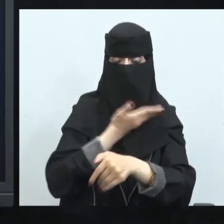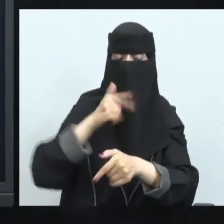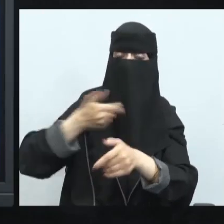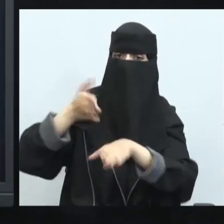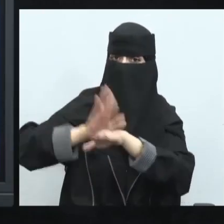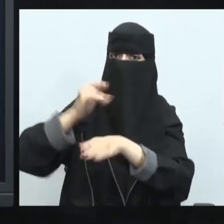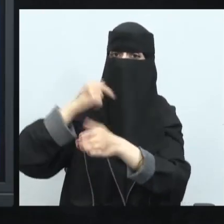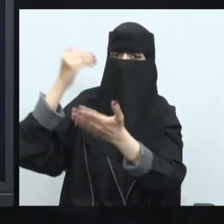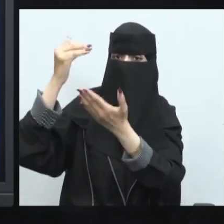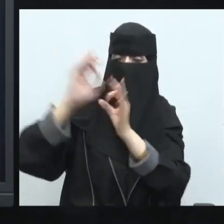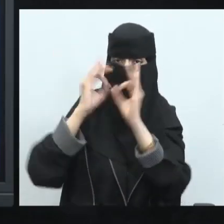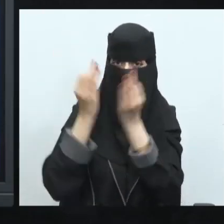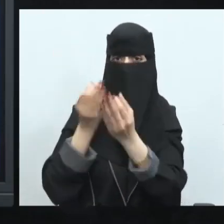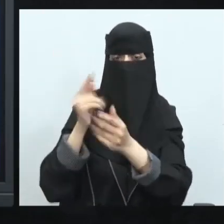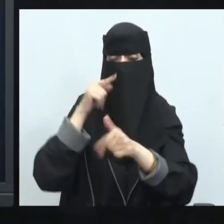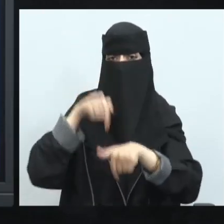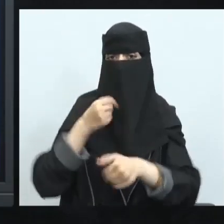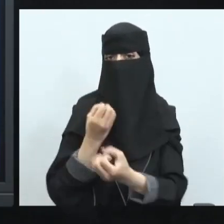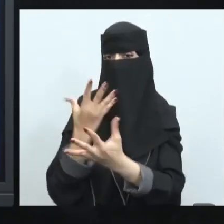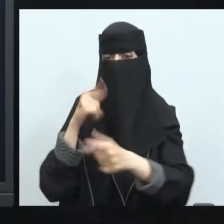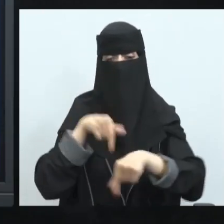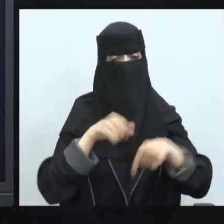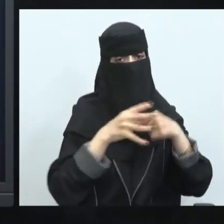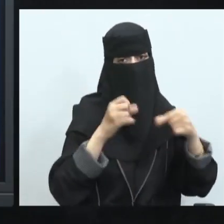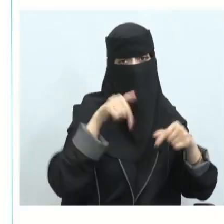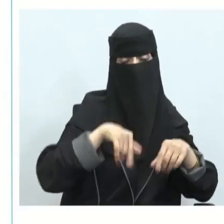إيجابي وليس سلبي على المجتمع